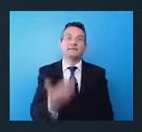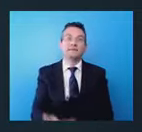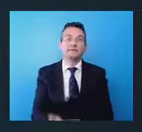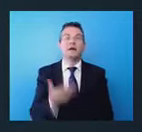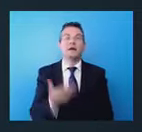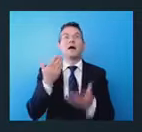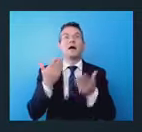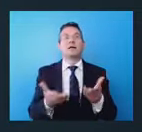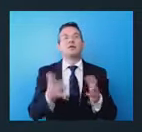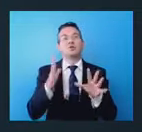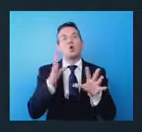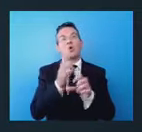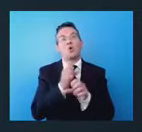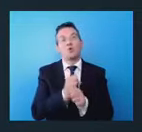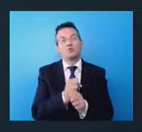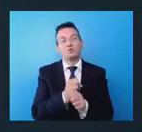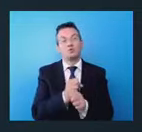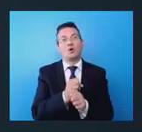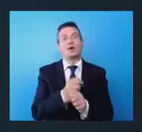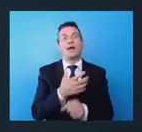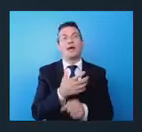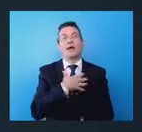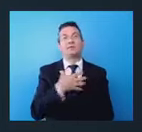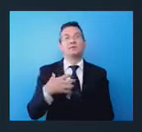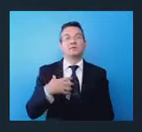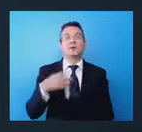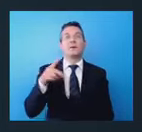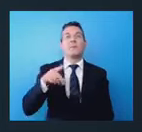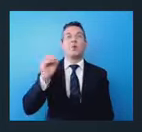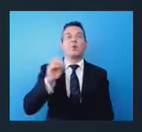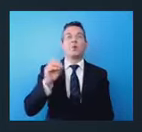conclusioni con l'assessore Paolo Orneri. Prego.